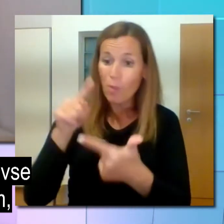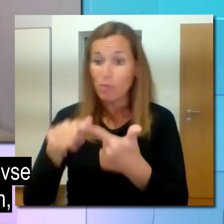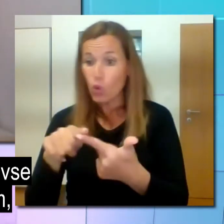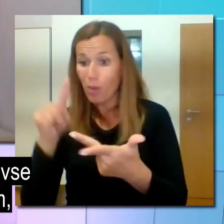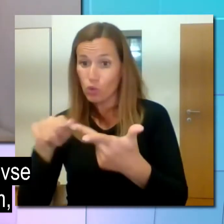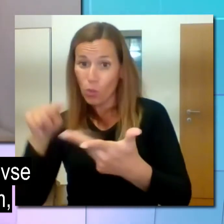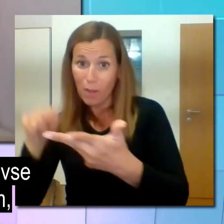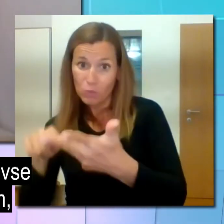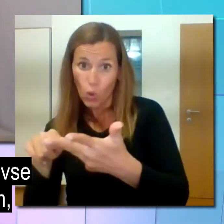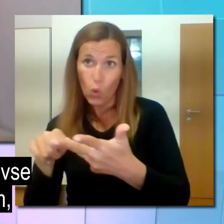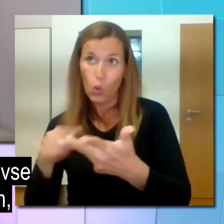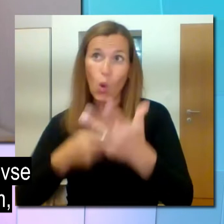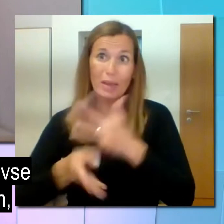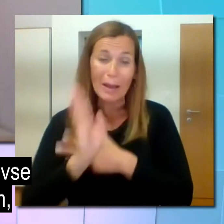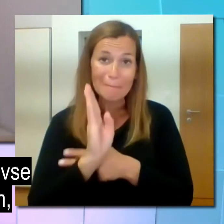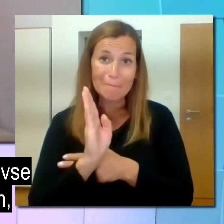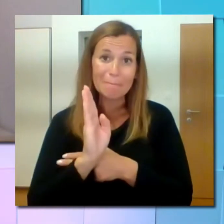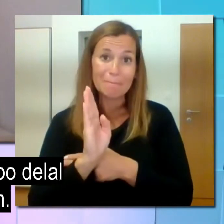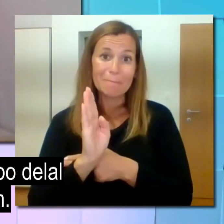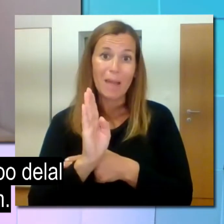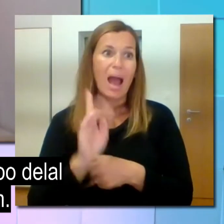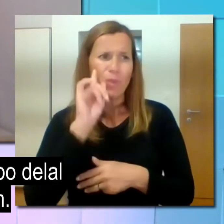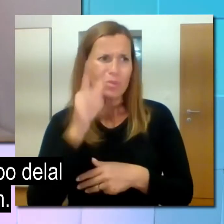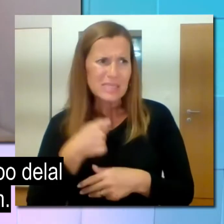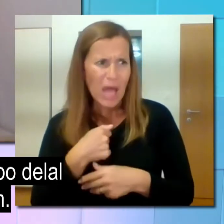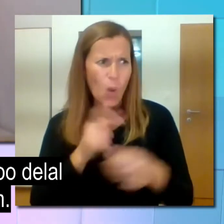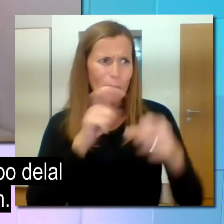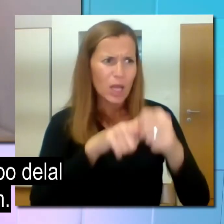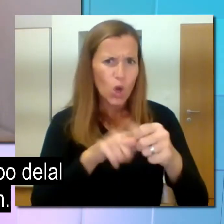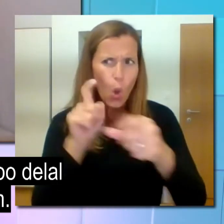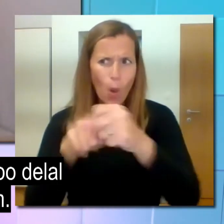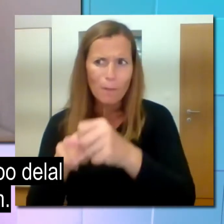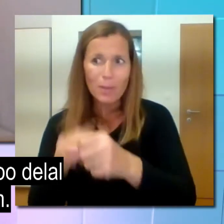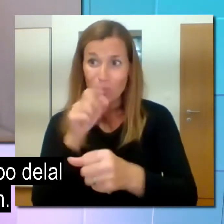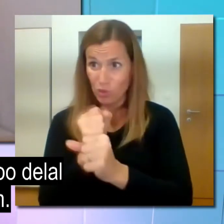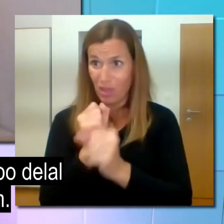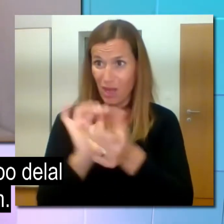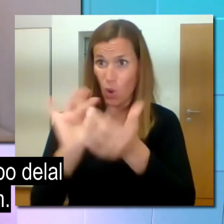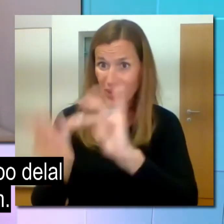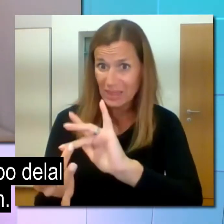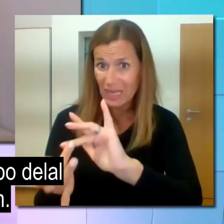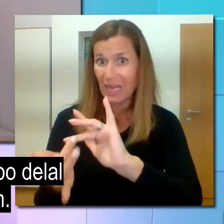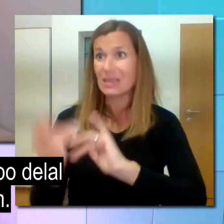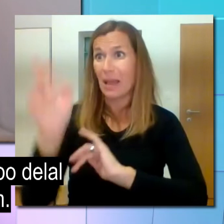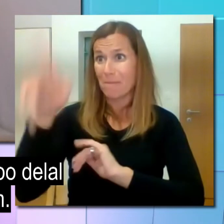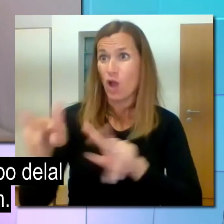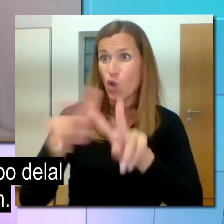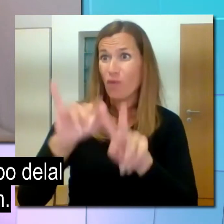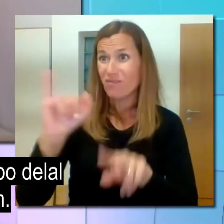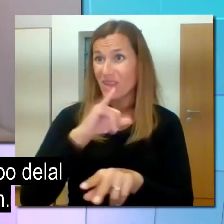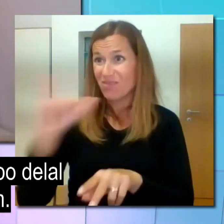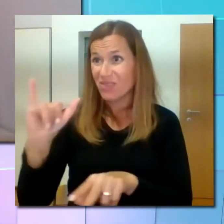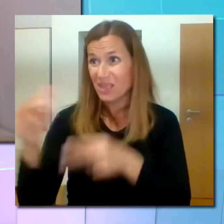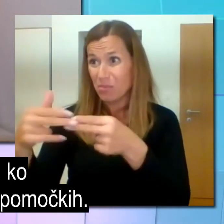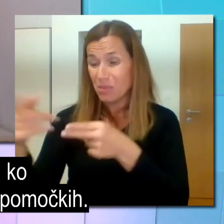imaš vse s sabo, ko greš nekam, a se boš znov priklopiti, a bo delal internet, a je Wi-Fi